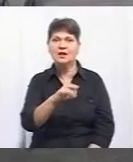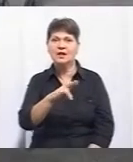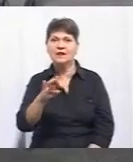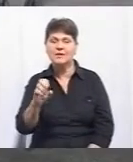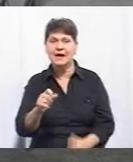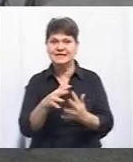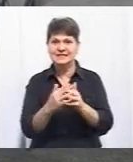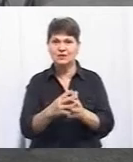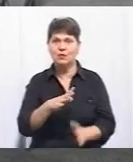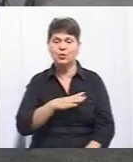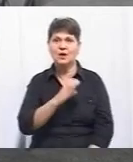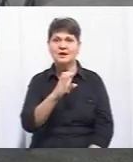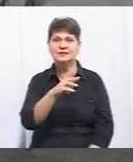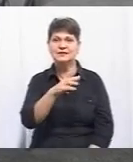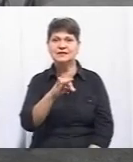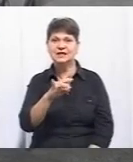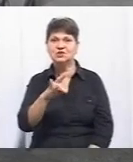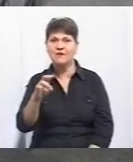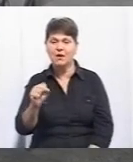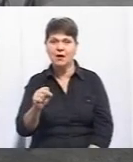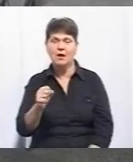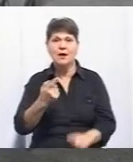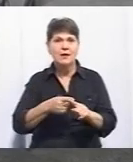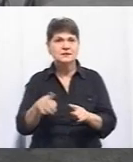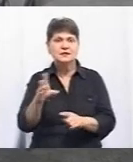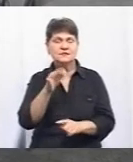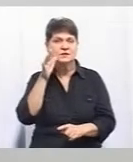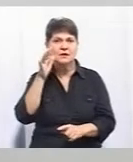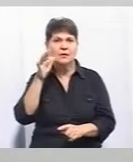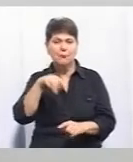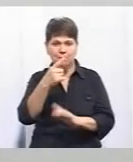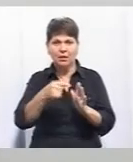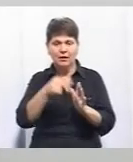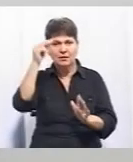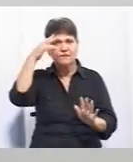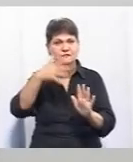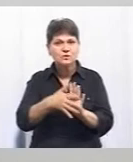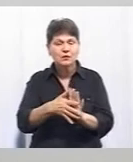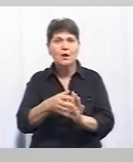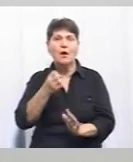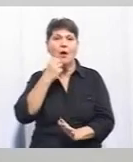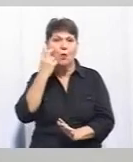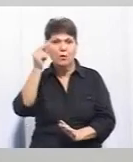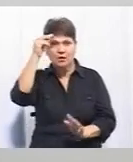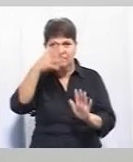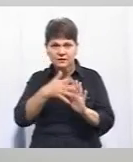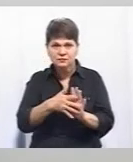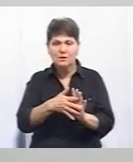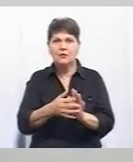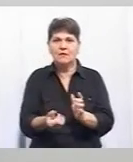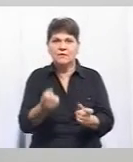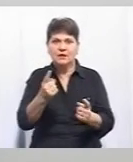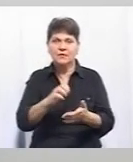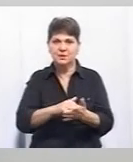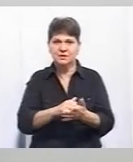Стрижовка, там, де було недостатньо. Все ці питання вивчалися більш поглиблено. Коли під час вивчення знаходили дійсно причину, у